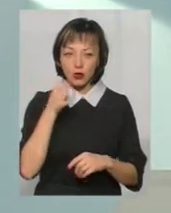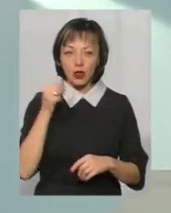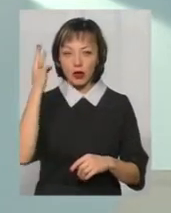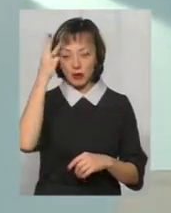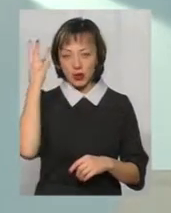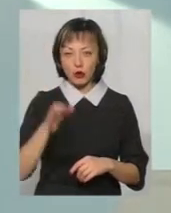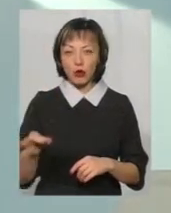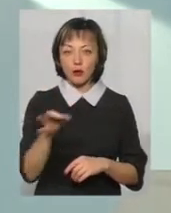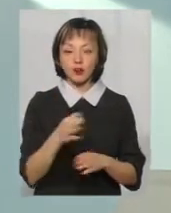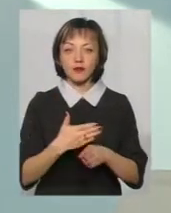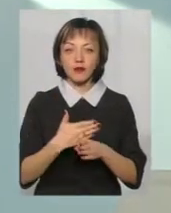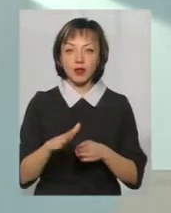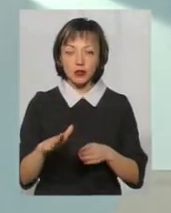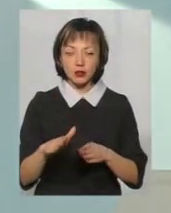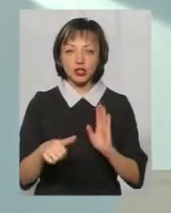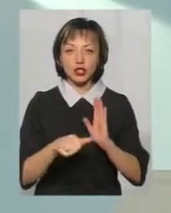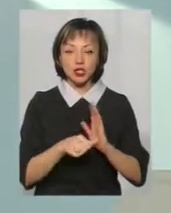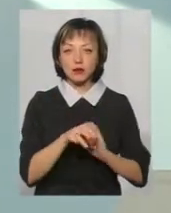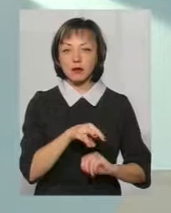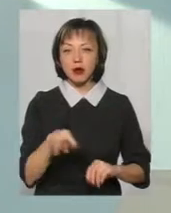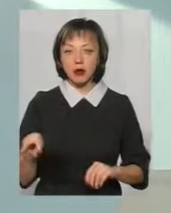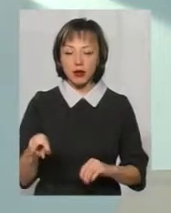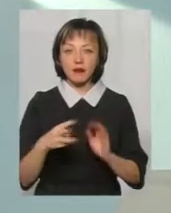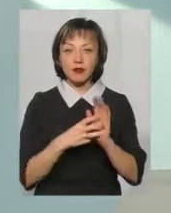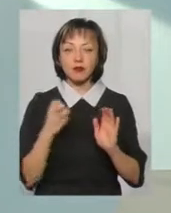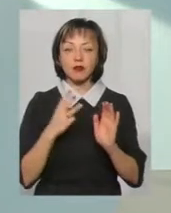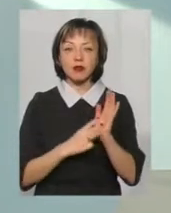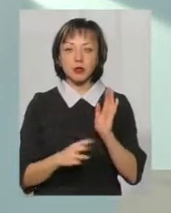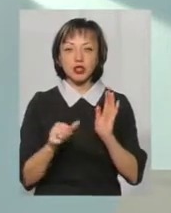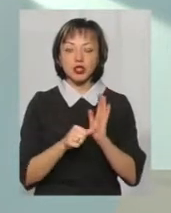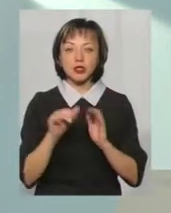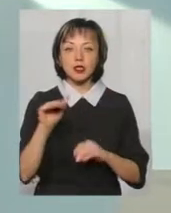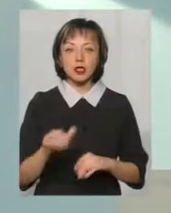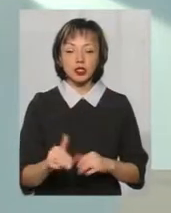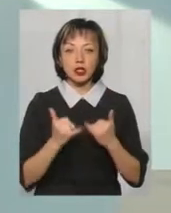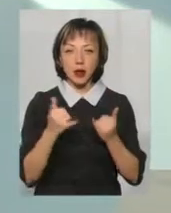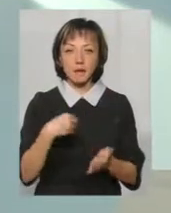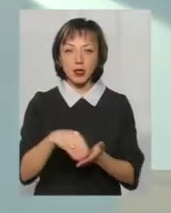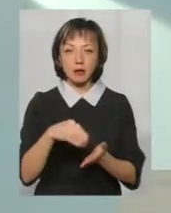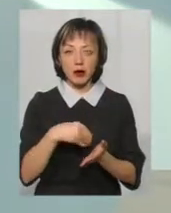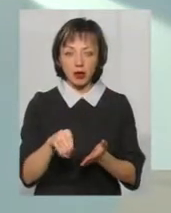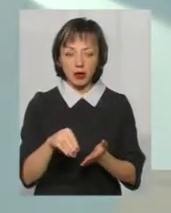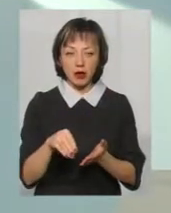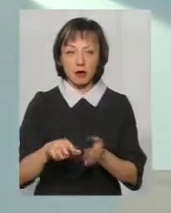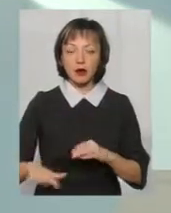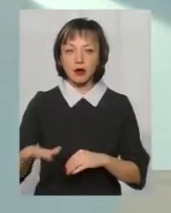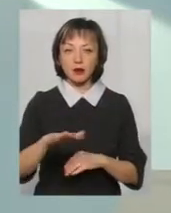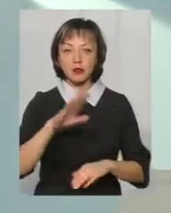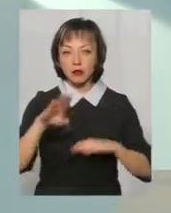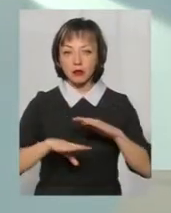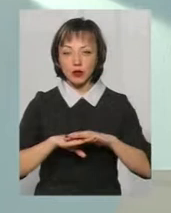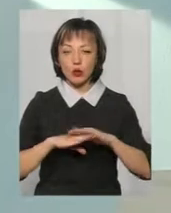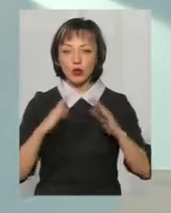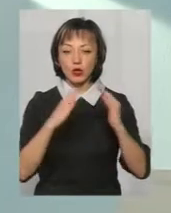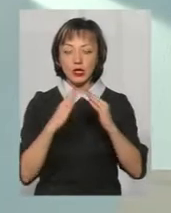Хмельницьку область виділено 6 мільйонів 886 тисяч для придбання приміщень під будинки